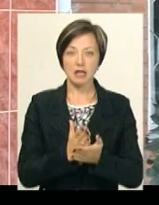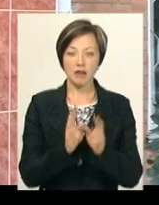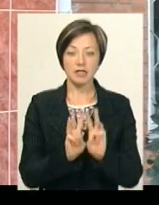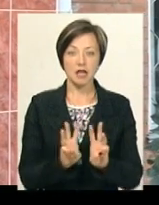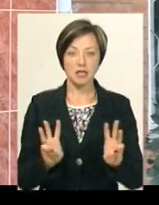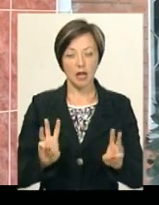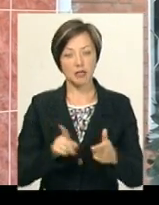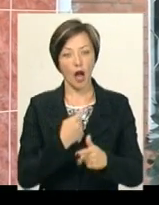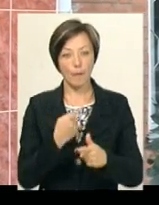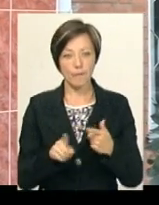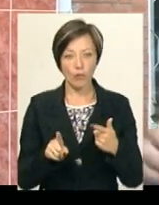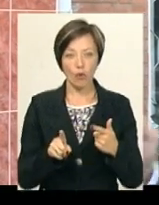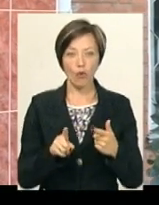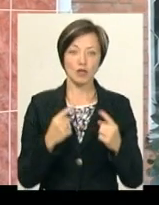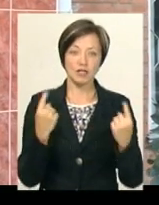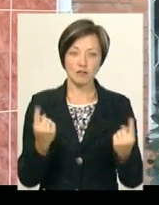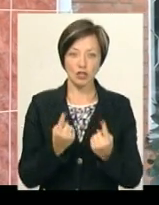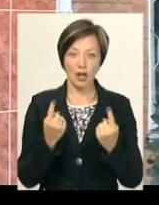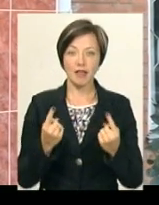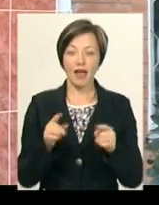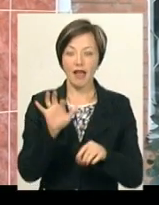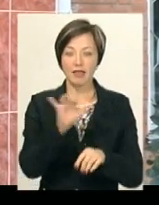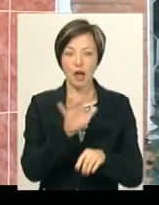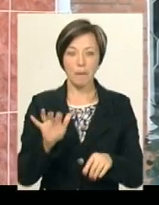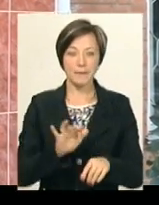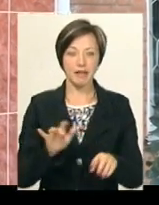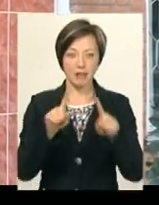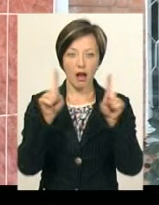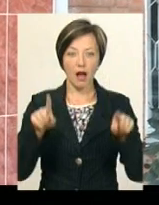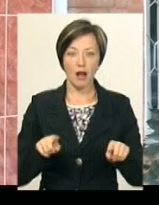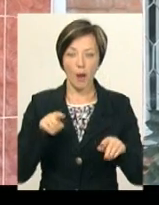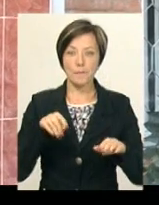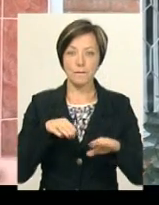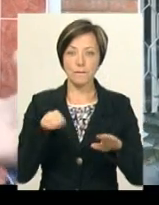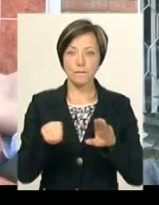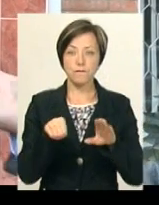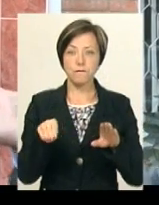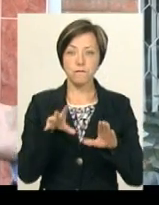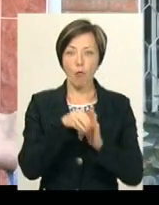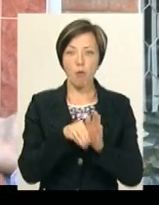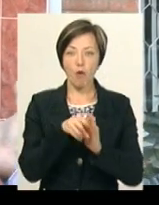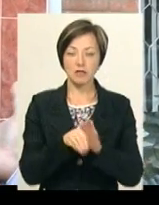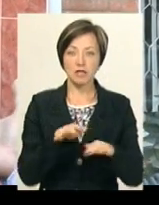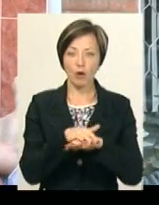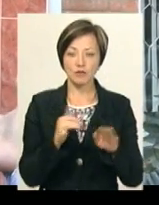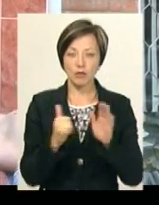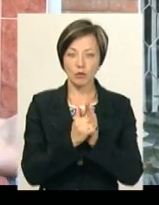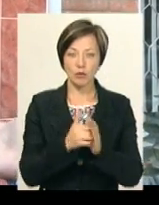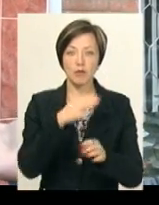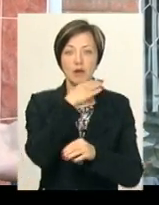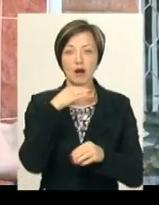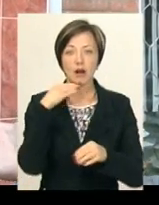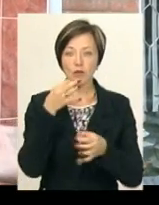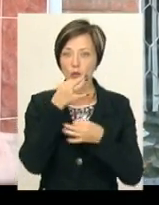сайті або у звичайному терминалі поповнення рахунків, який встановлений великої